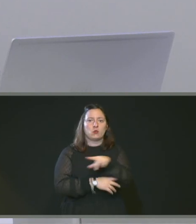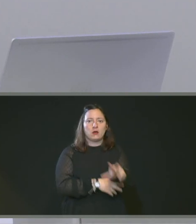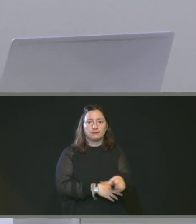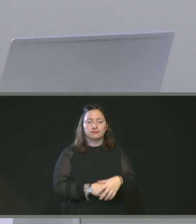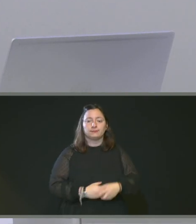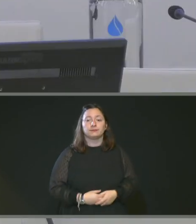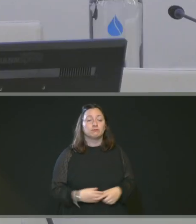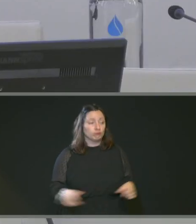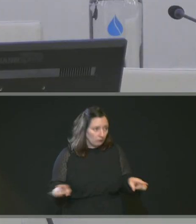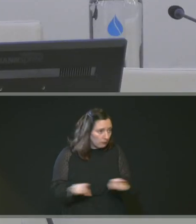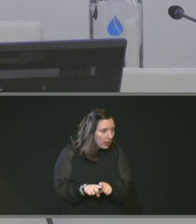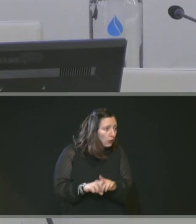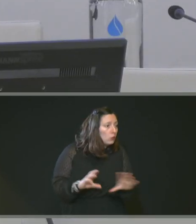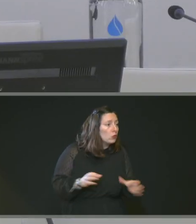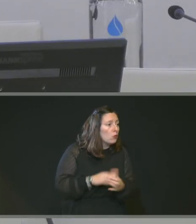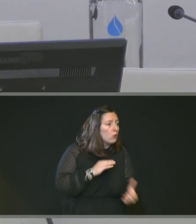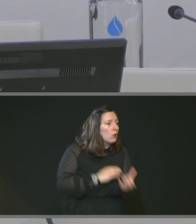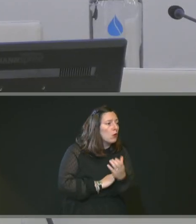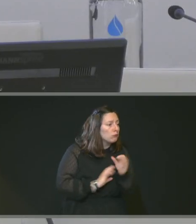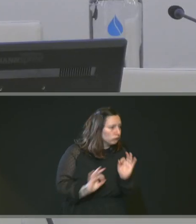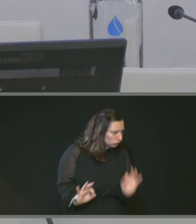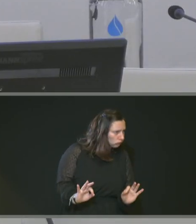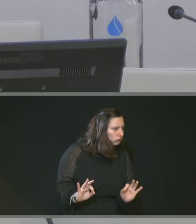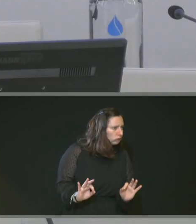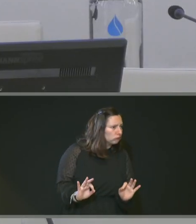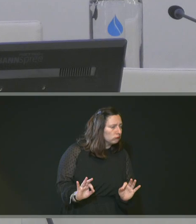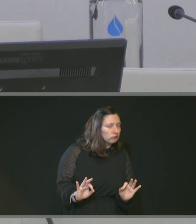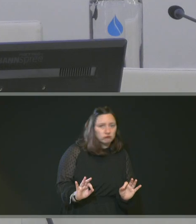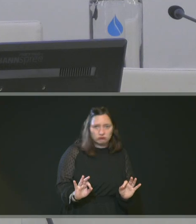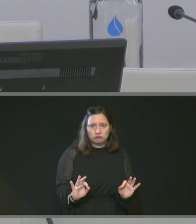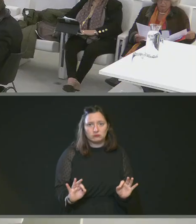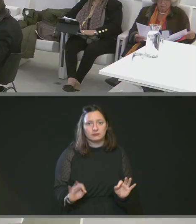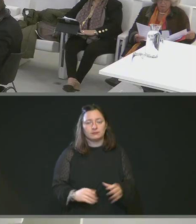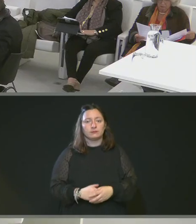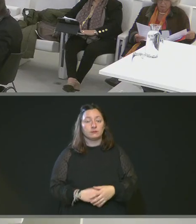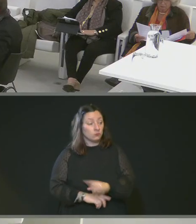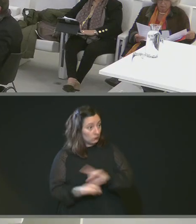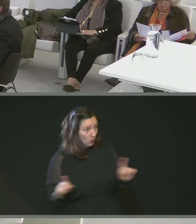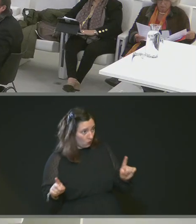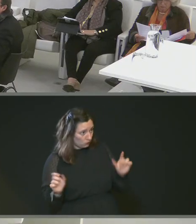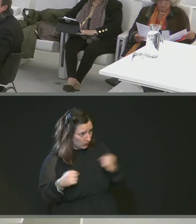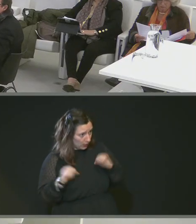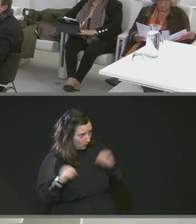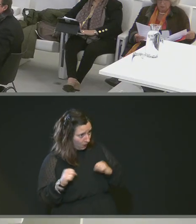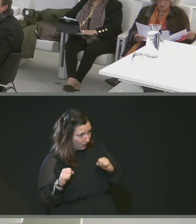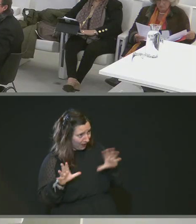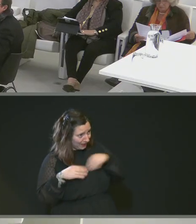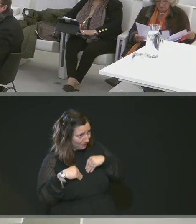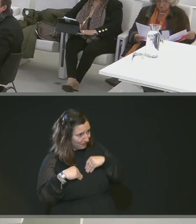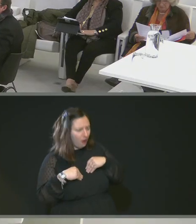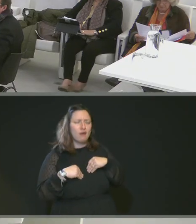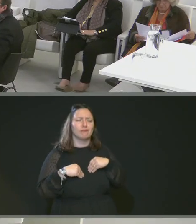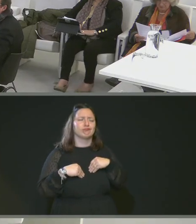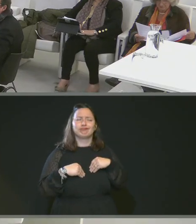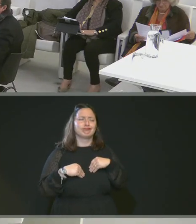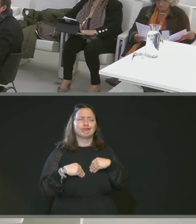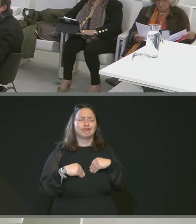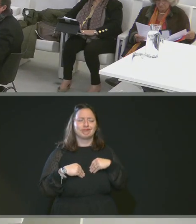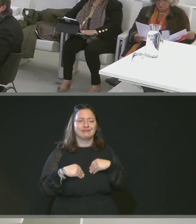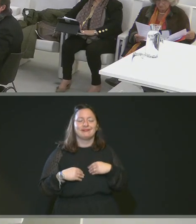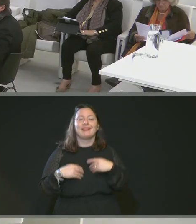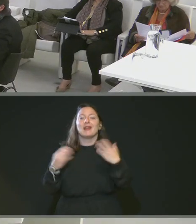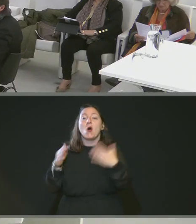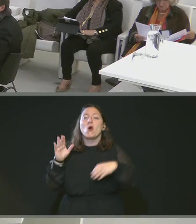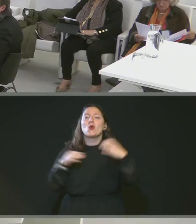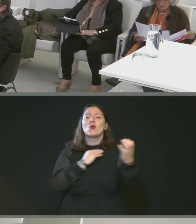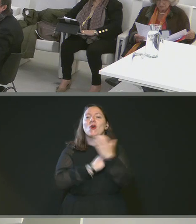Donc pareil, les mêmes votes contre, je suppose. Non, vous votez pour ? Bon, qui vote contre ?